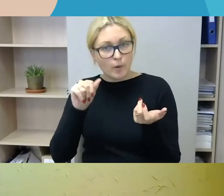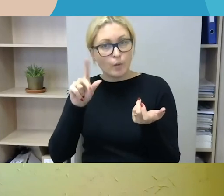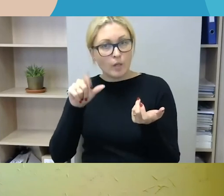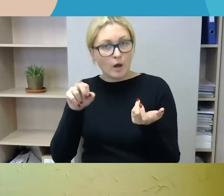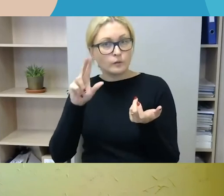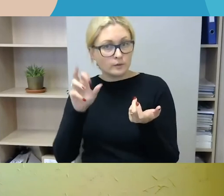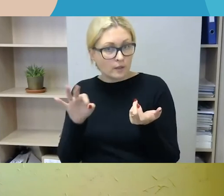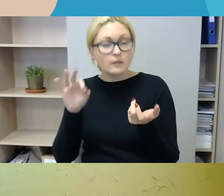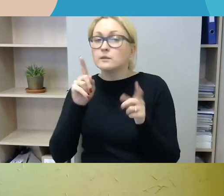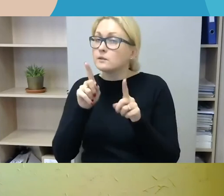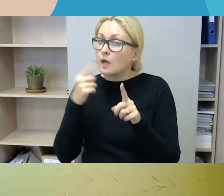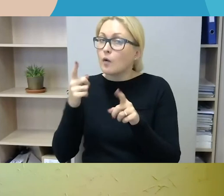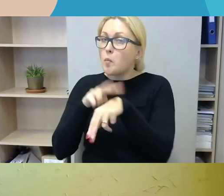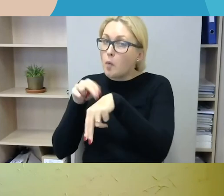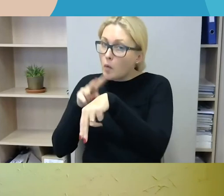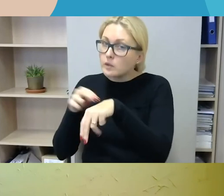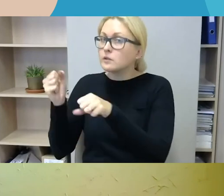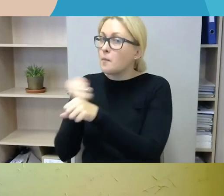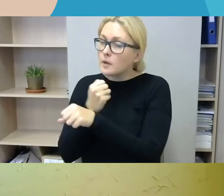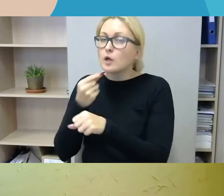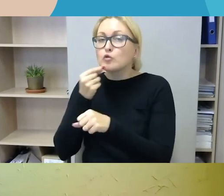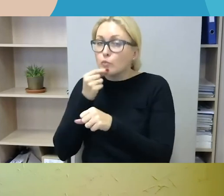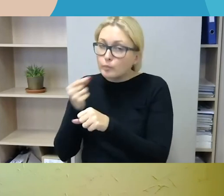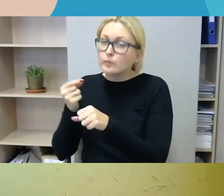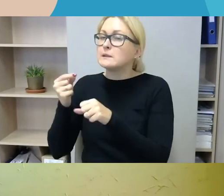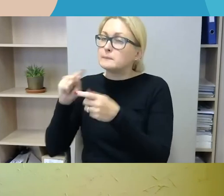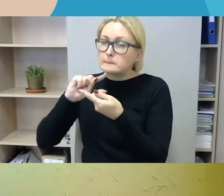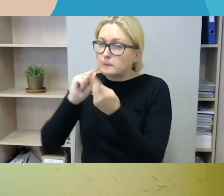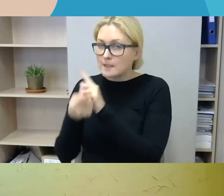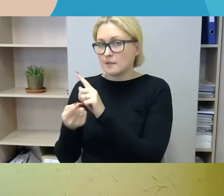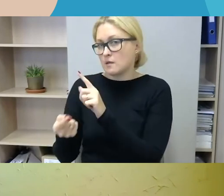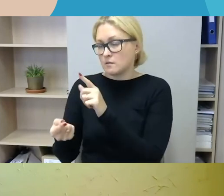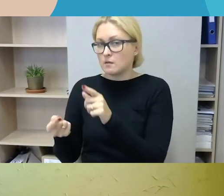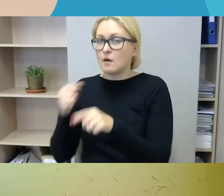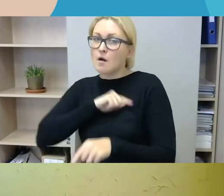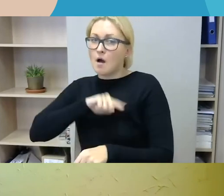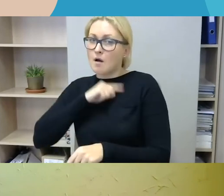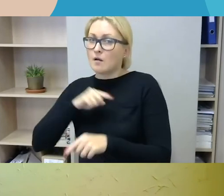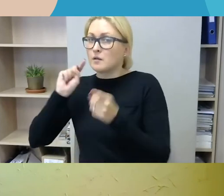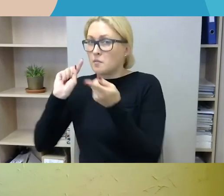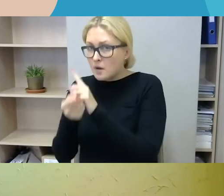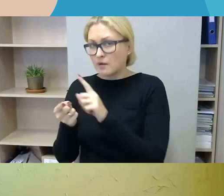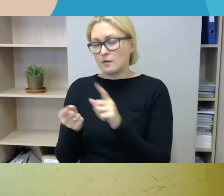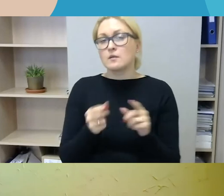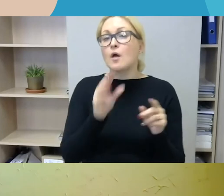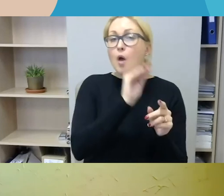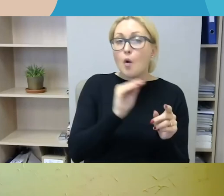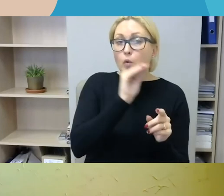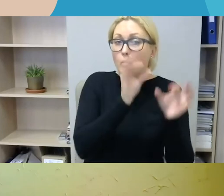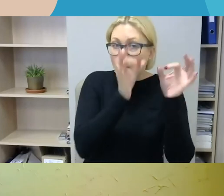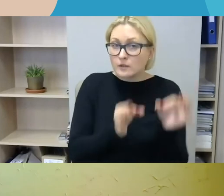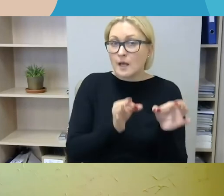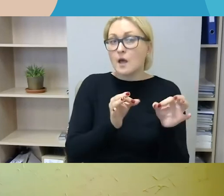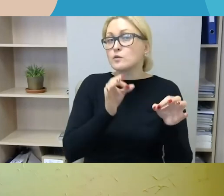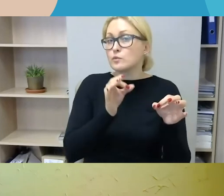dar pasistėpti ir kur pasitemti. Ir akivaizdu, ką matome ir iš Europos žmogus teisų teismo sprendimo, ir